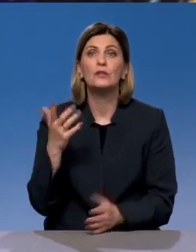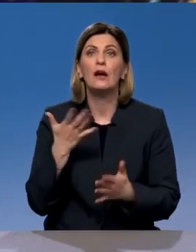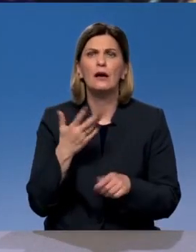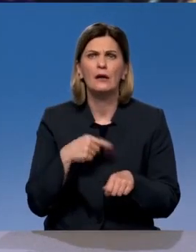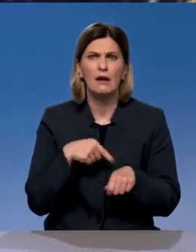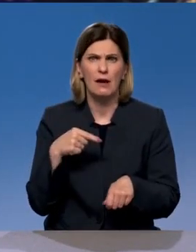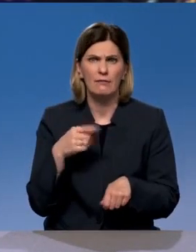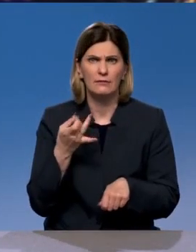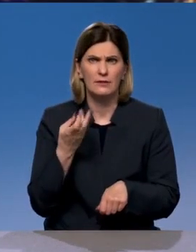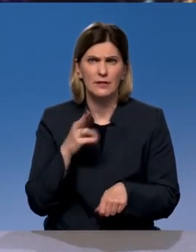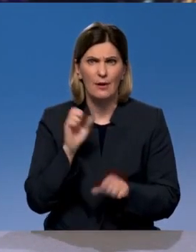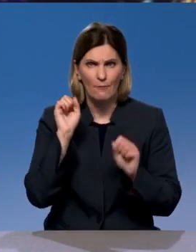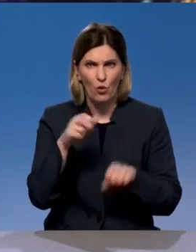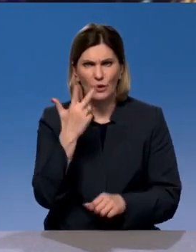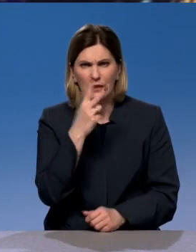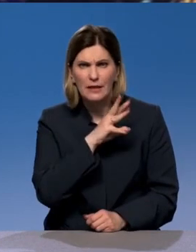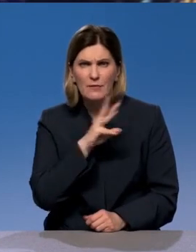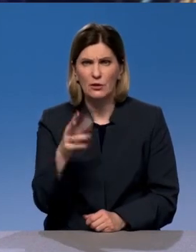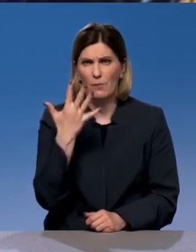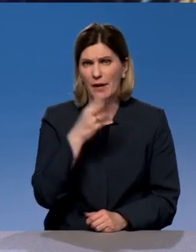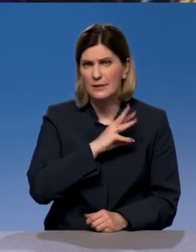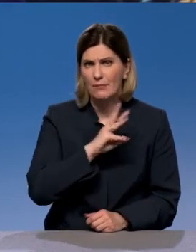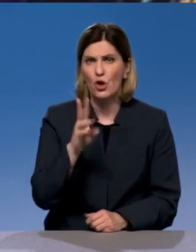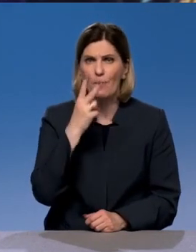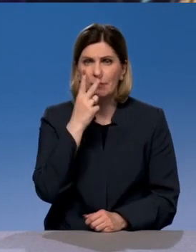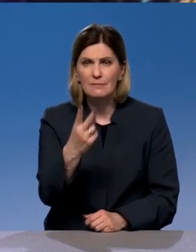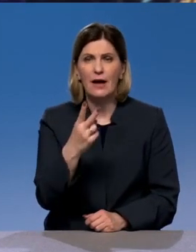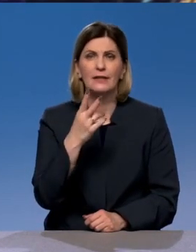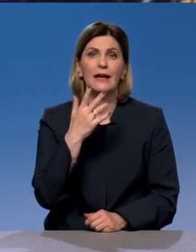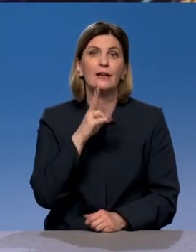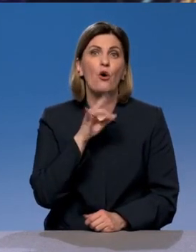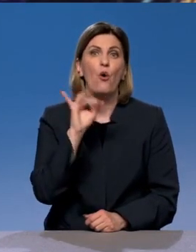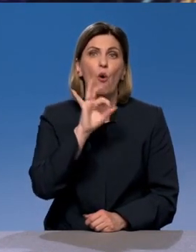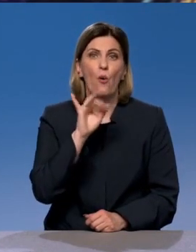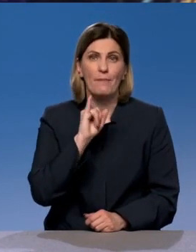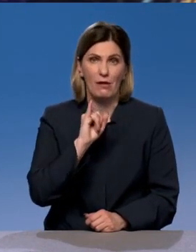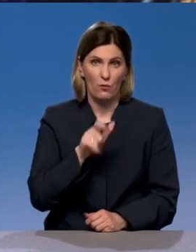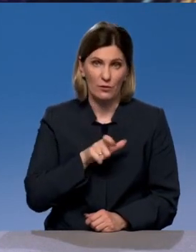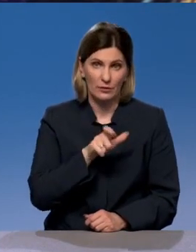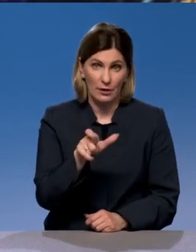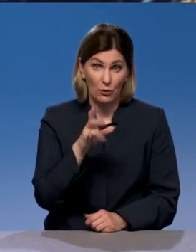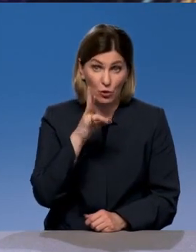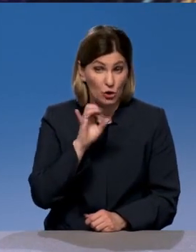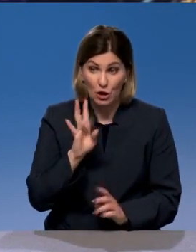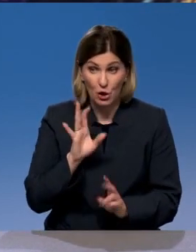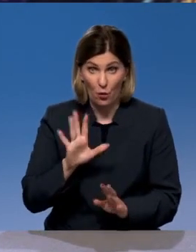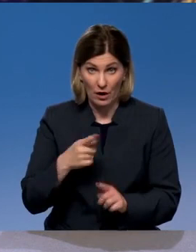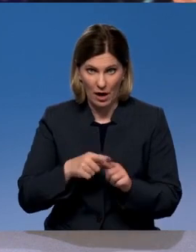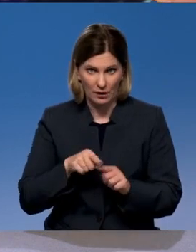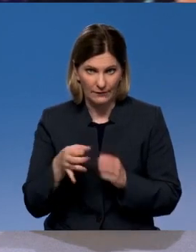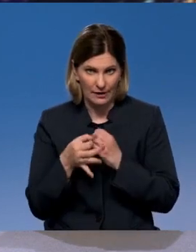могут посмотреть 3 миллиона, 5 миллионов ролик про плохую дорогу, да? Как бы, и не только из этого региона. Но,